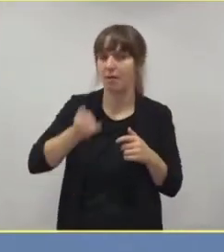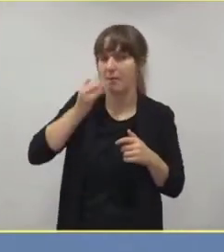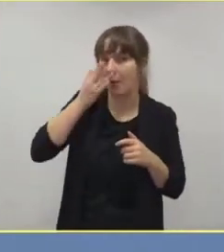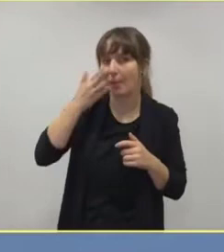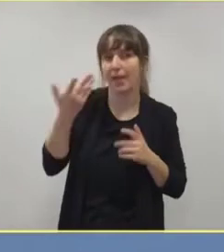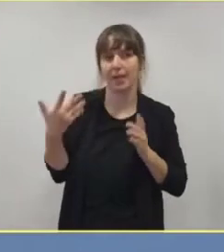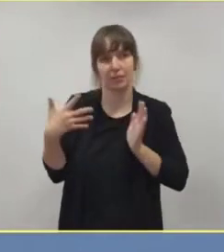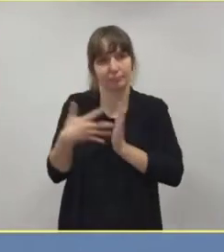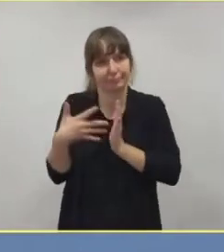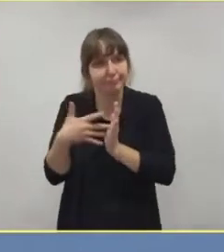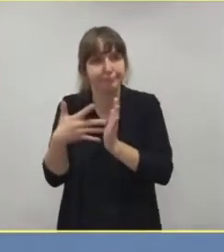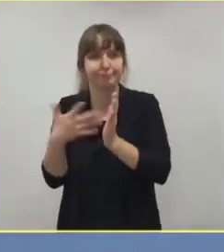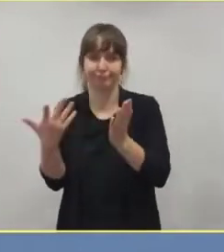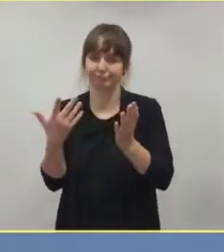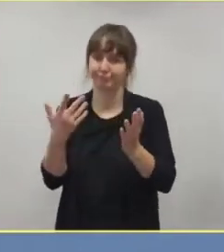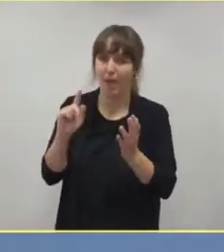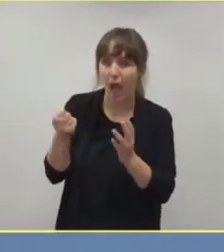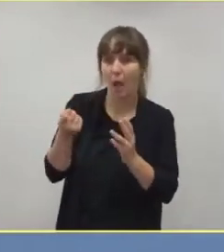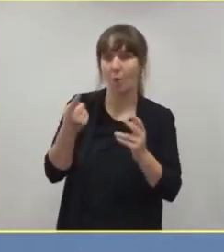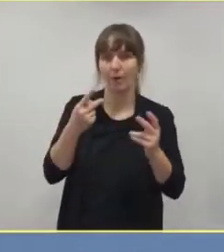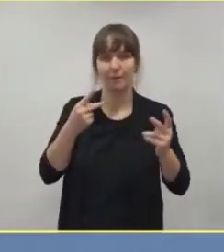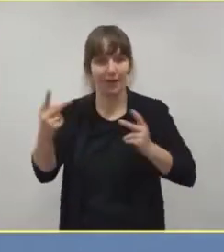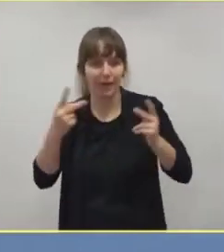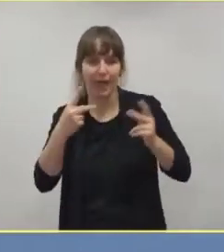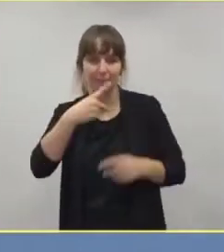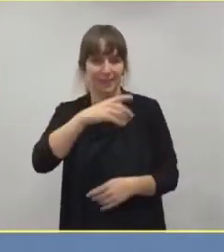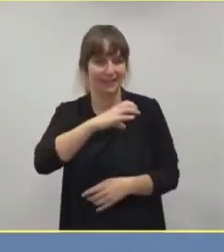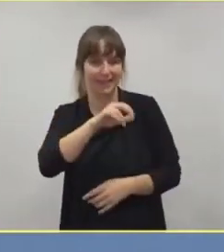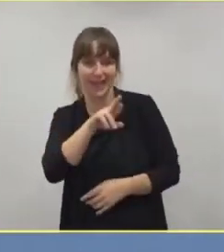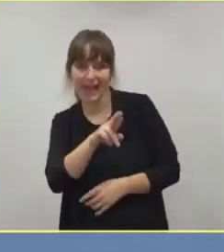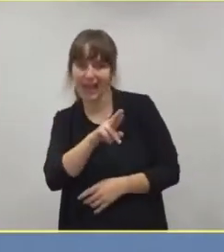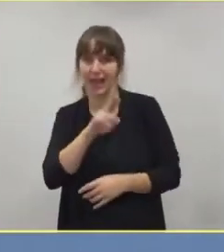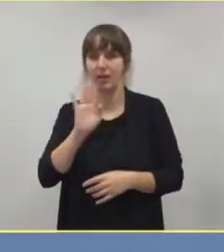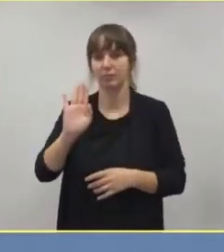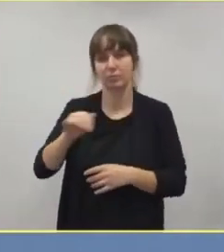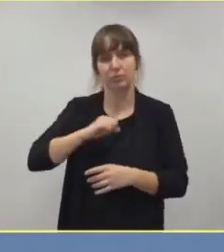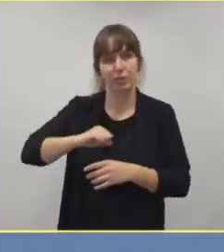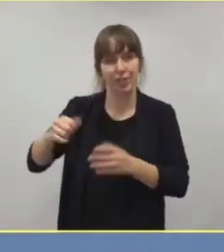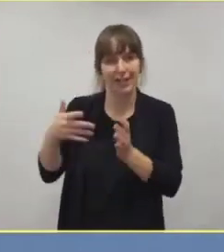verglichen, wie sie sich bewähren im Alltag.